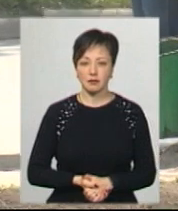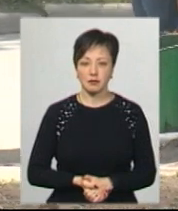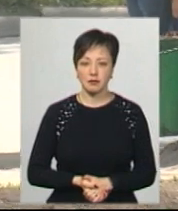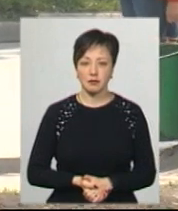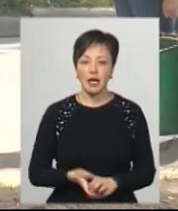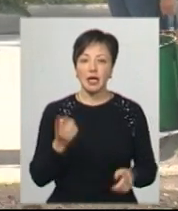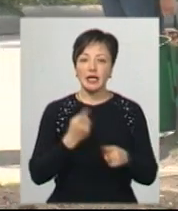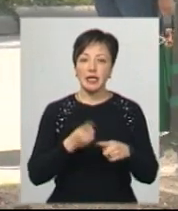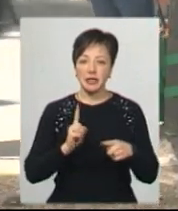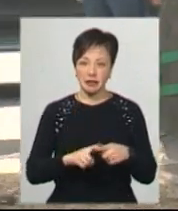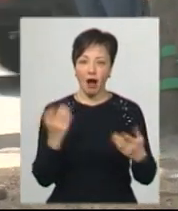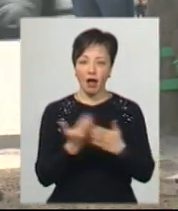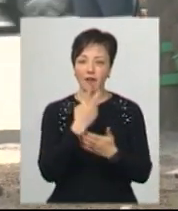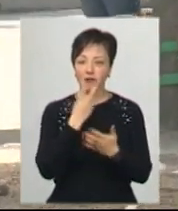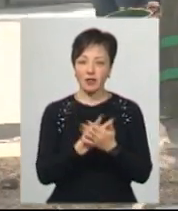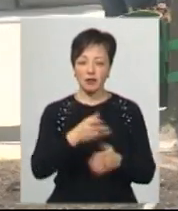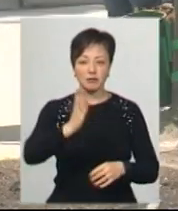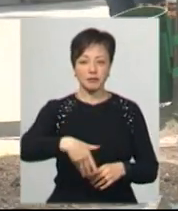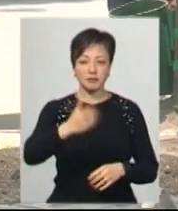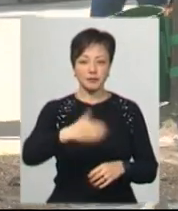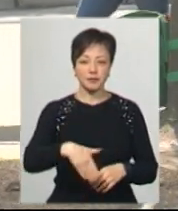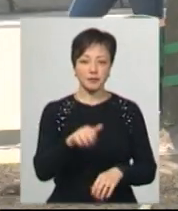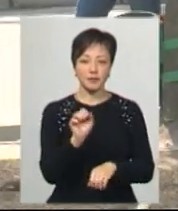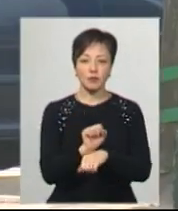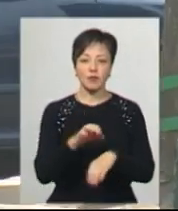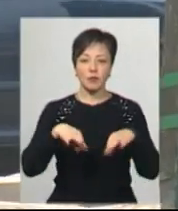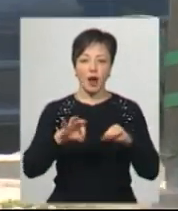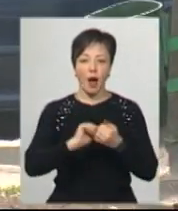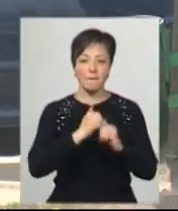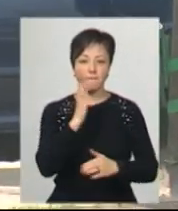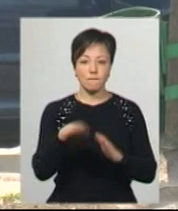На цих кадрах видно, як шукають попутку у напрямку Кам'янця-Подільського.